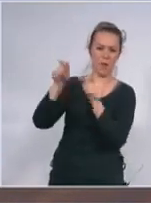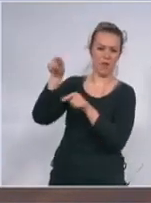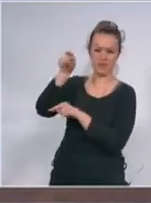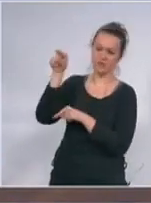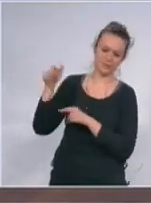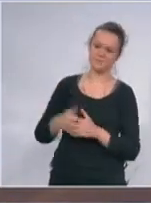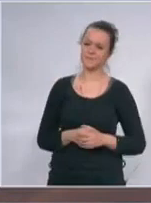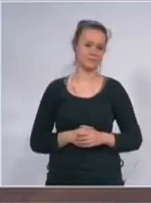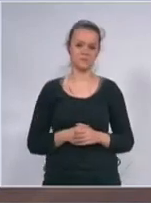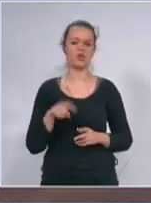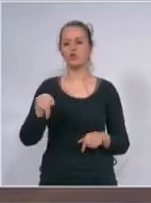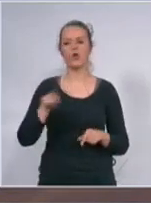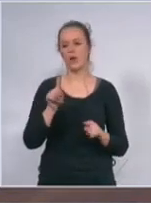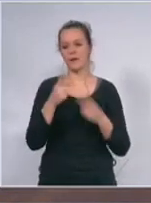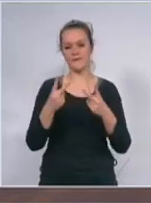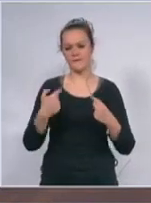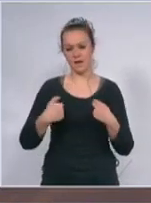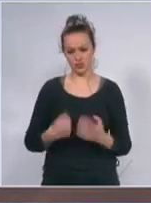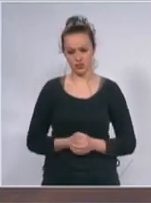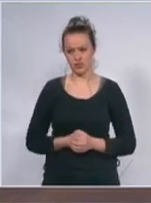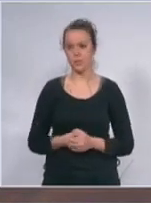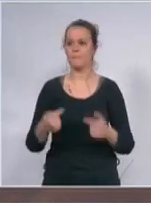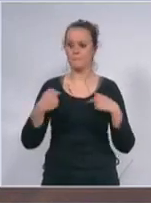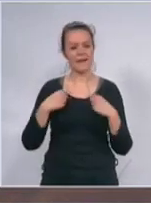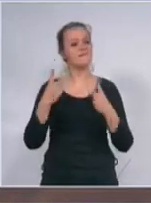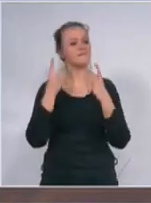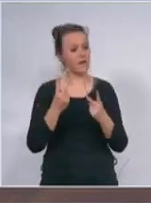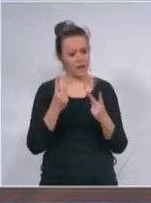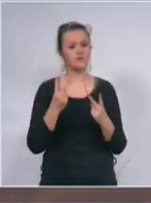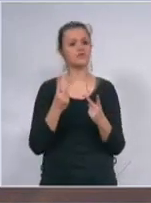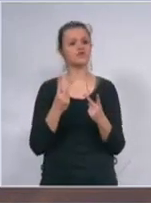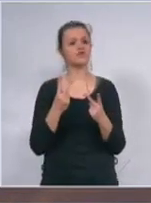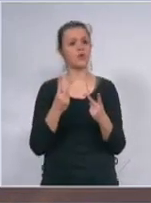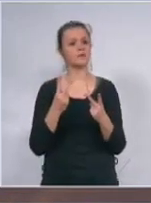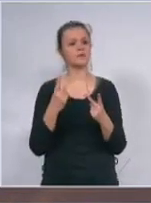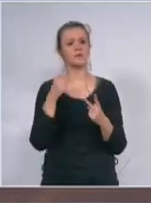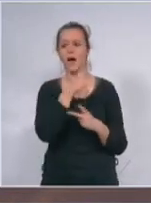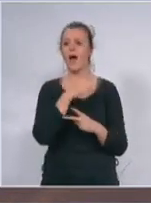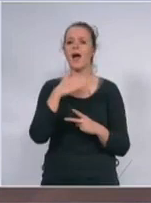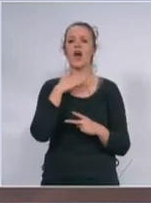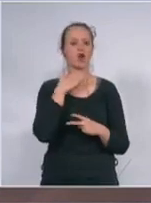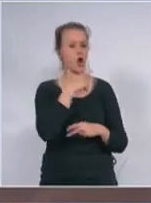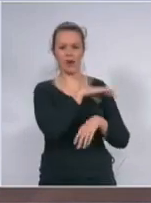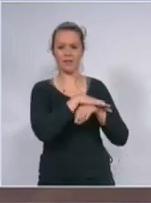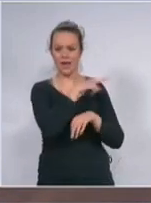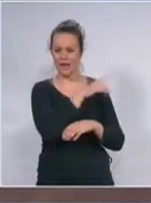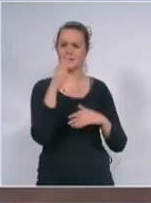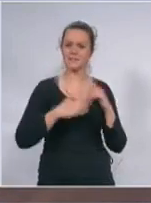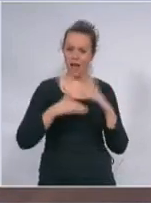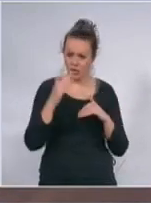i nije mi to važno važno mi je ovo važno mi je da je goran zadovoljan što zna da će večeras